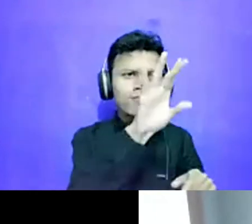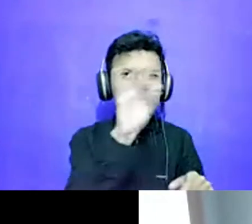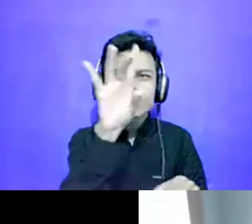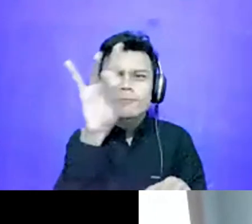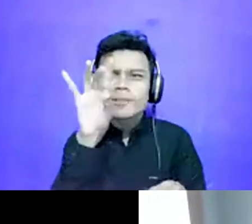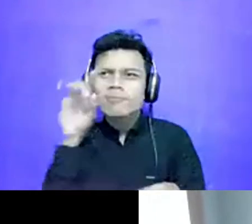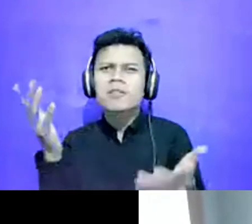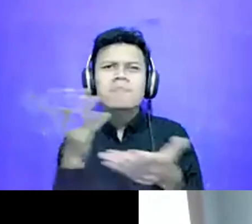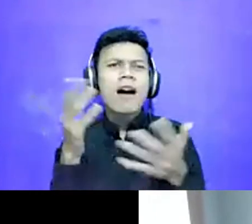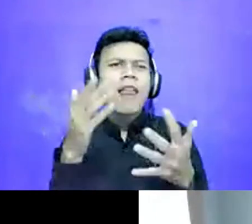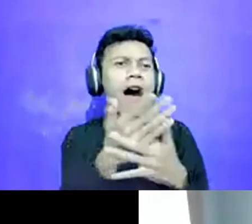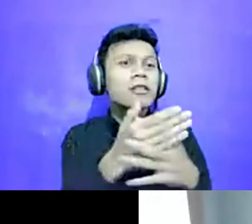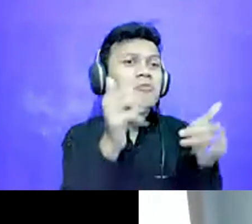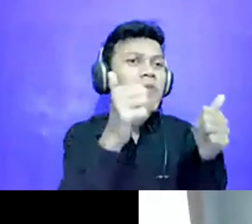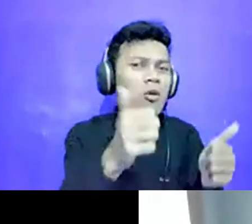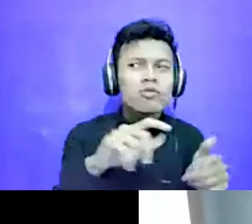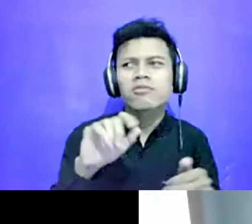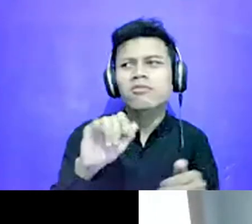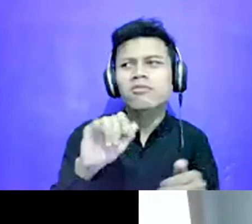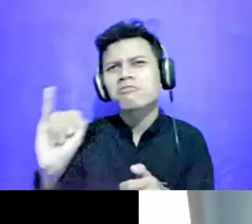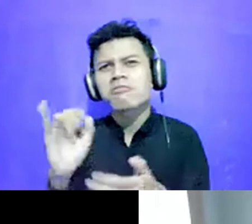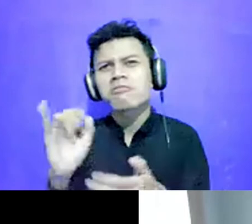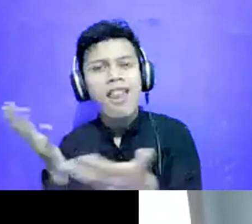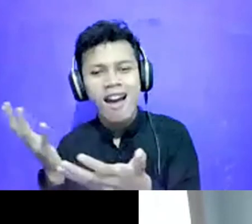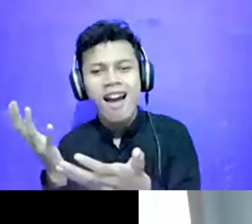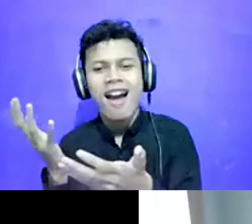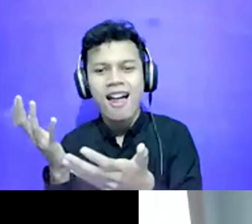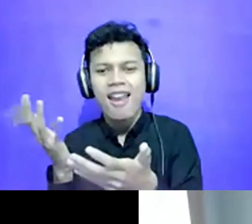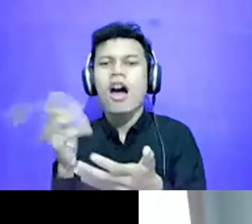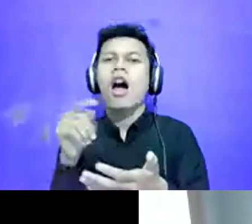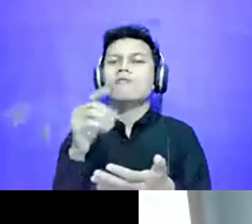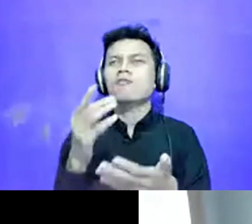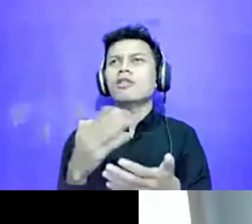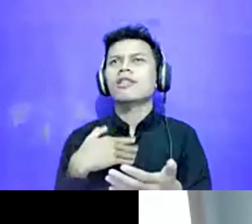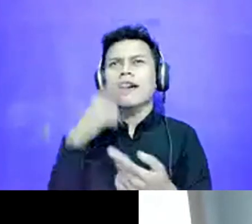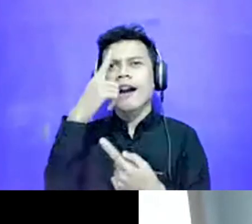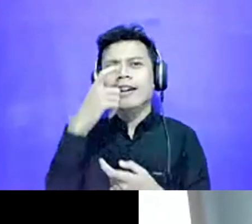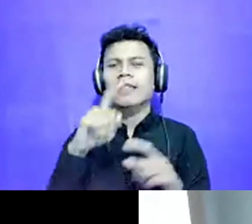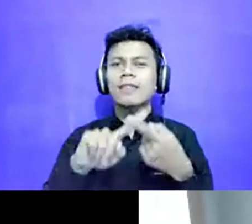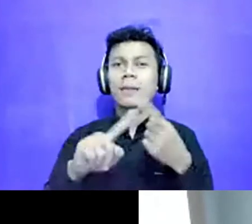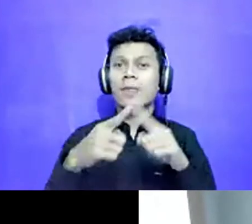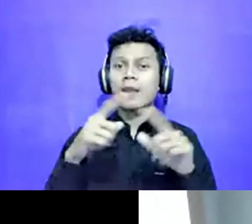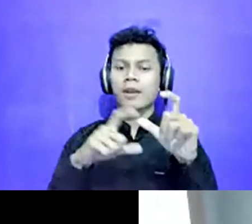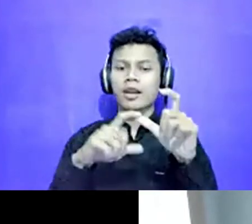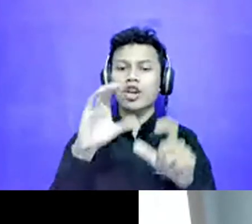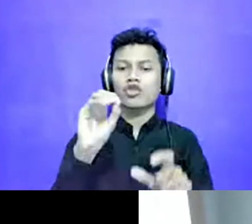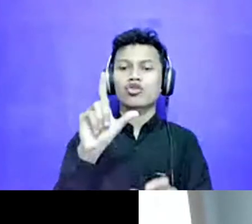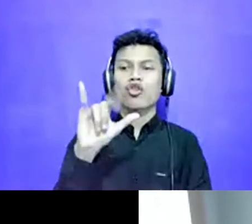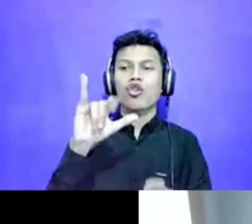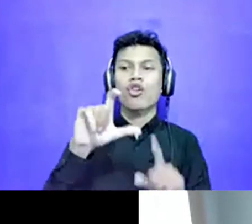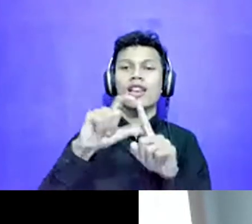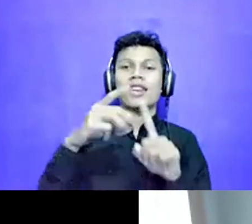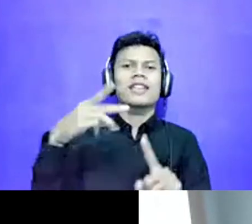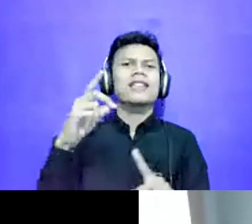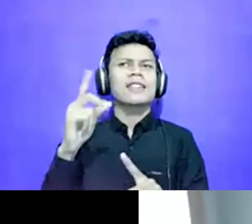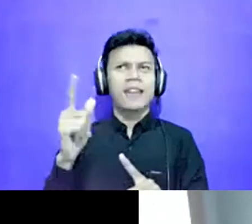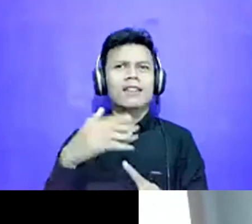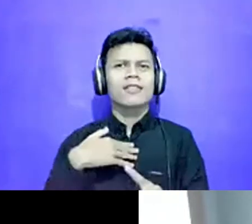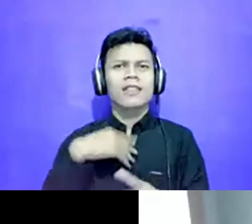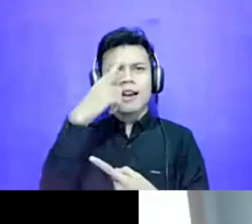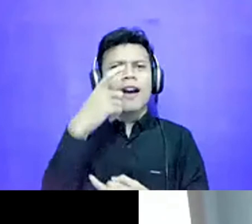Teman-teman dari Solidarno menurutku sangat mungkin sih bikin ini. Terutama kan teman-teman dekat juga dengan komunitas